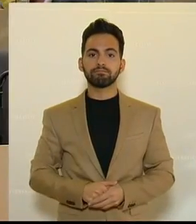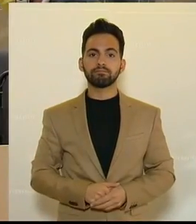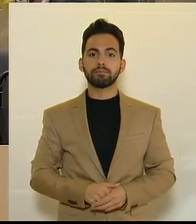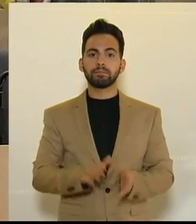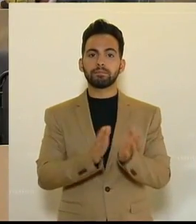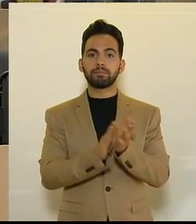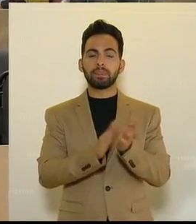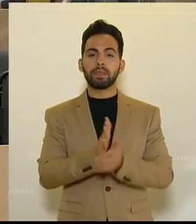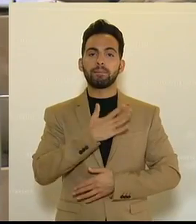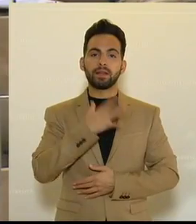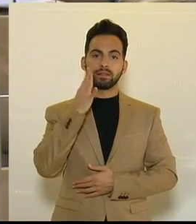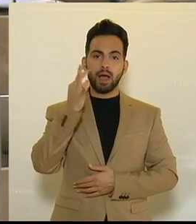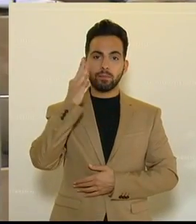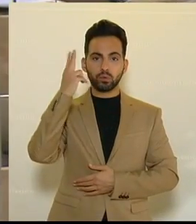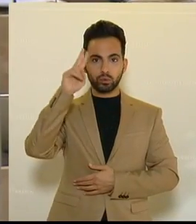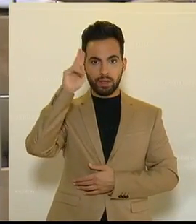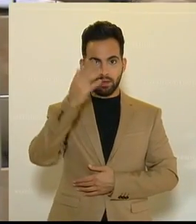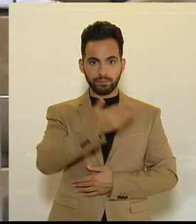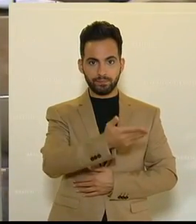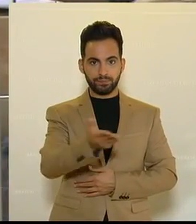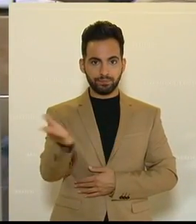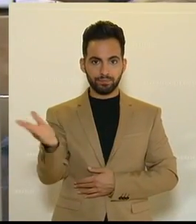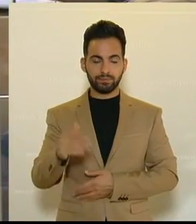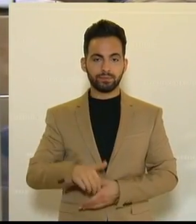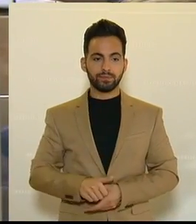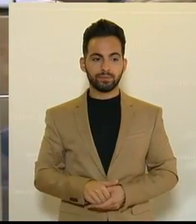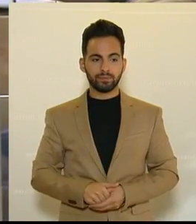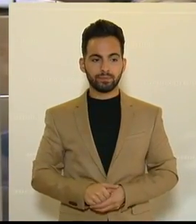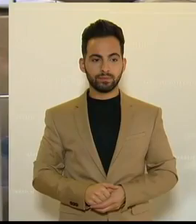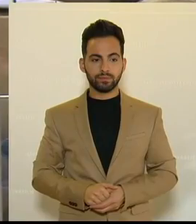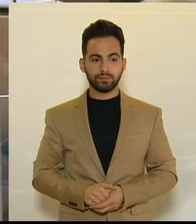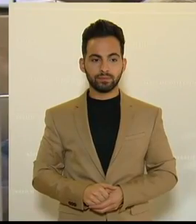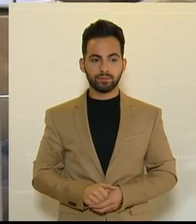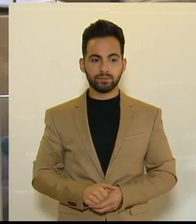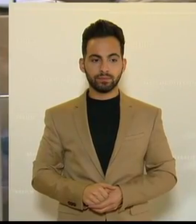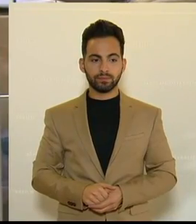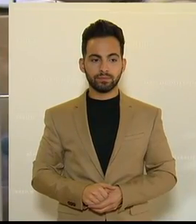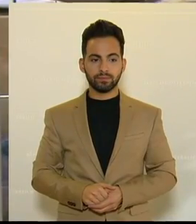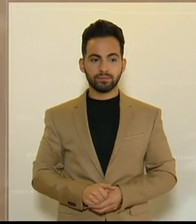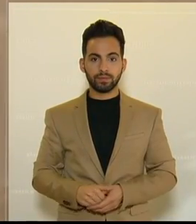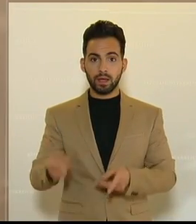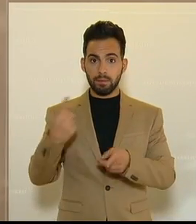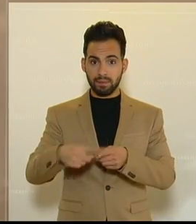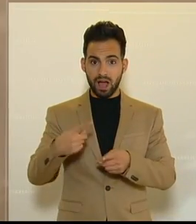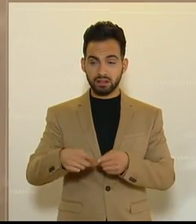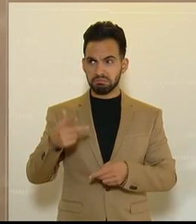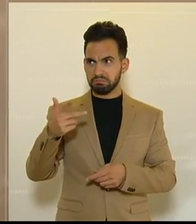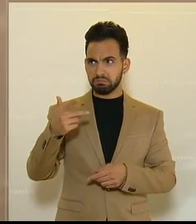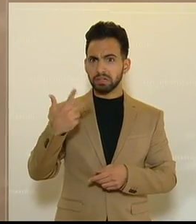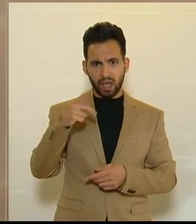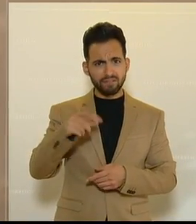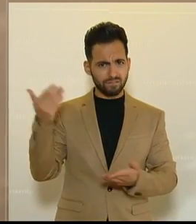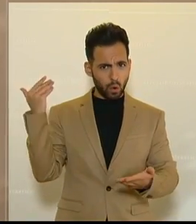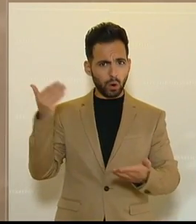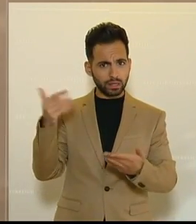Meine Damen und Herren, es ist bald drei Wochen her, dass